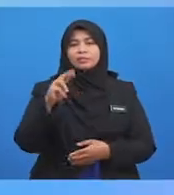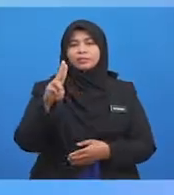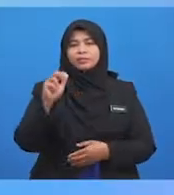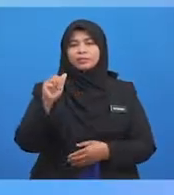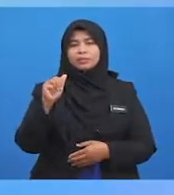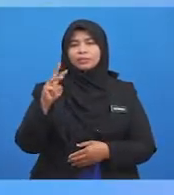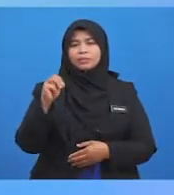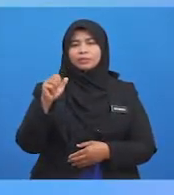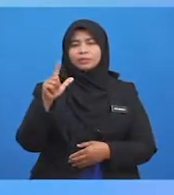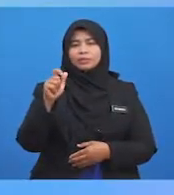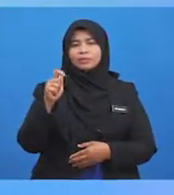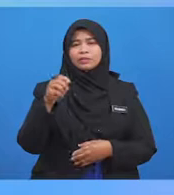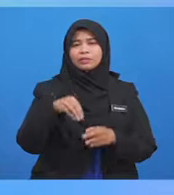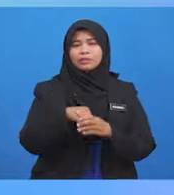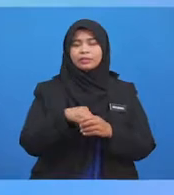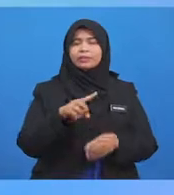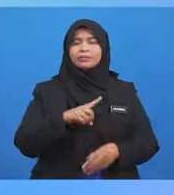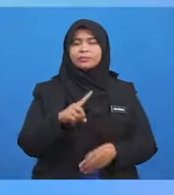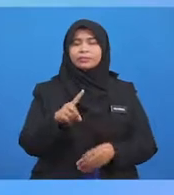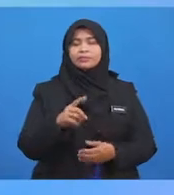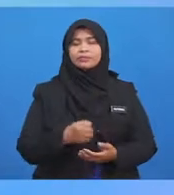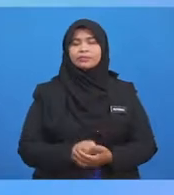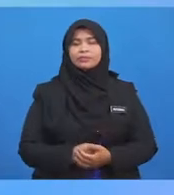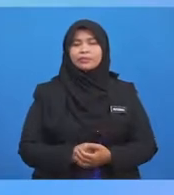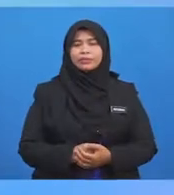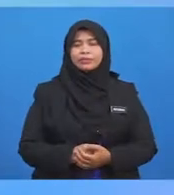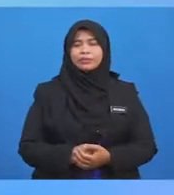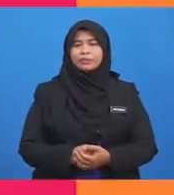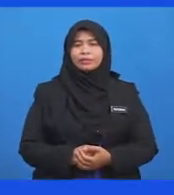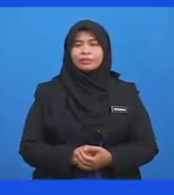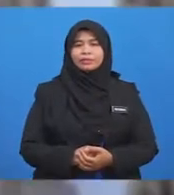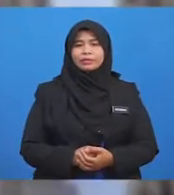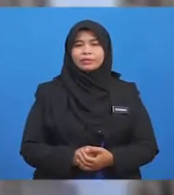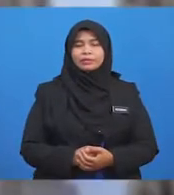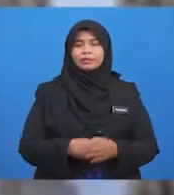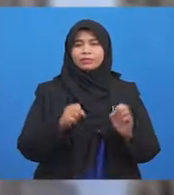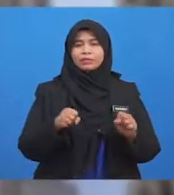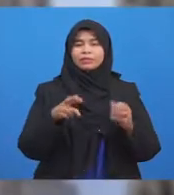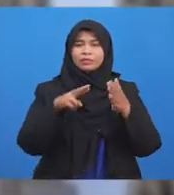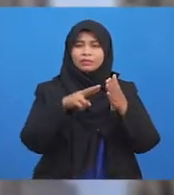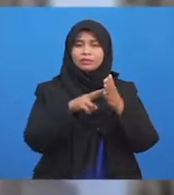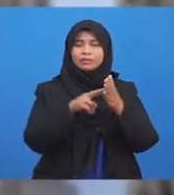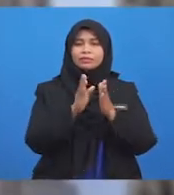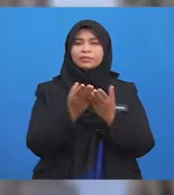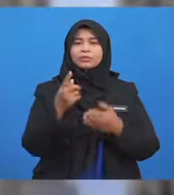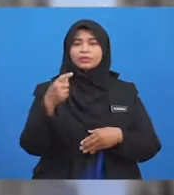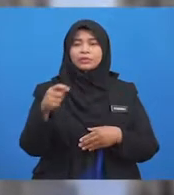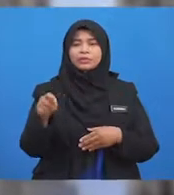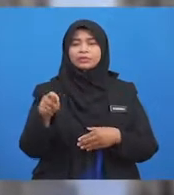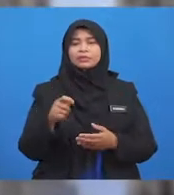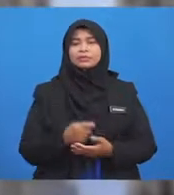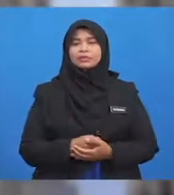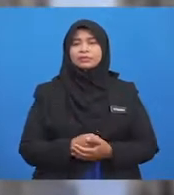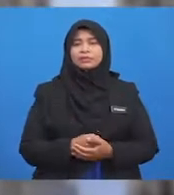dalam Islam. Bab yang keempat, dalam bahagian fiqah. Boleh rujuk buku teks pendidikan syariah